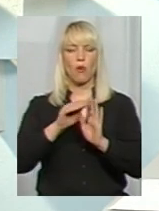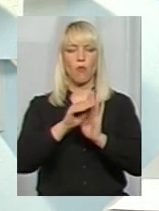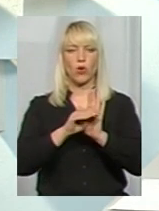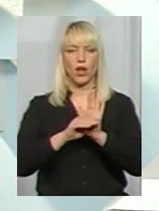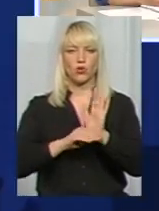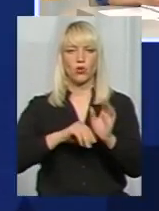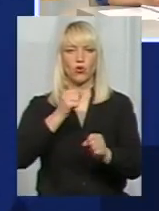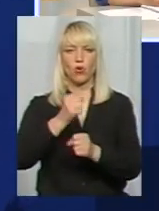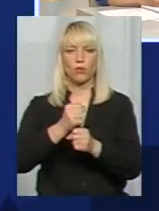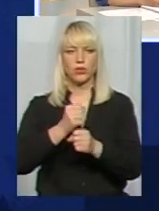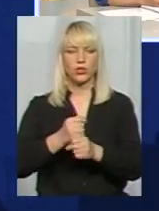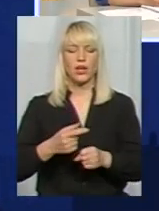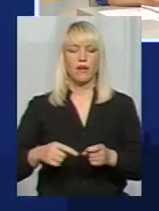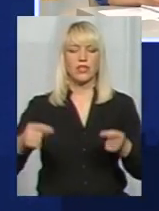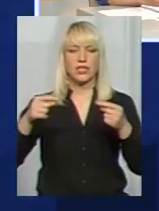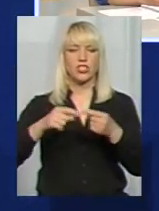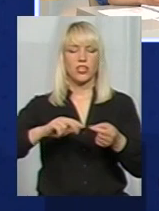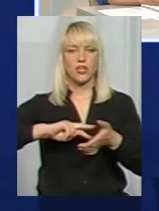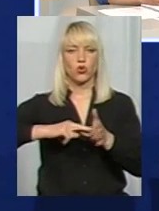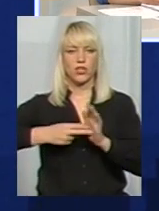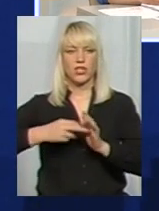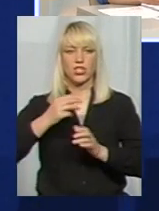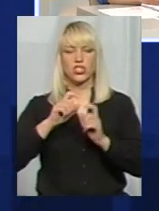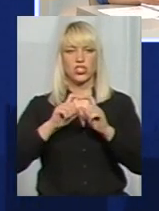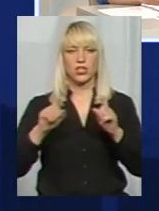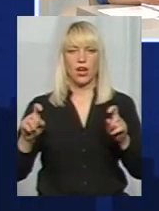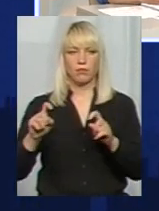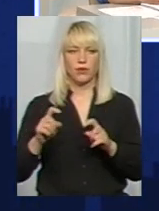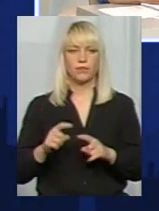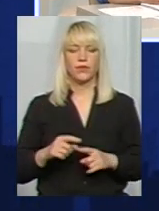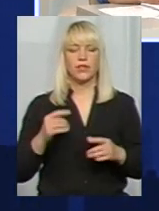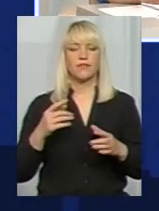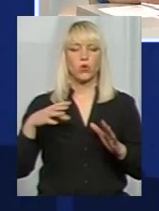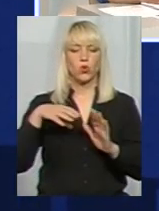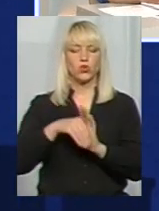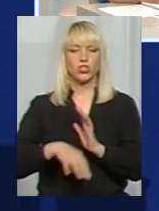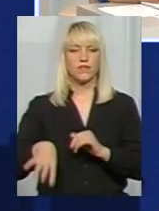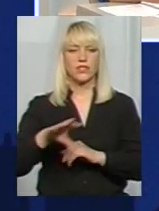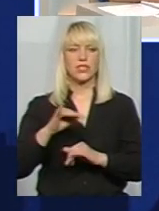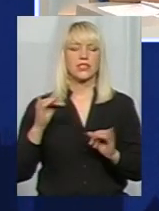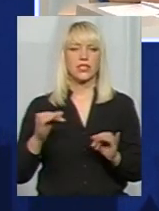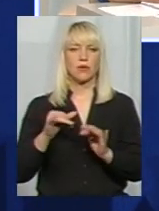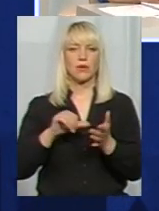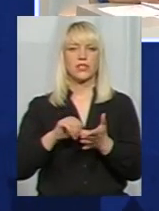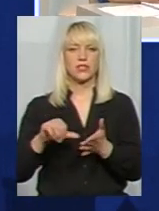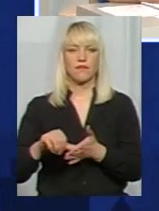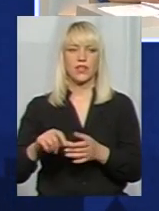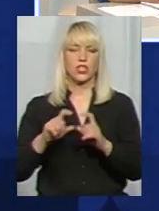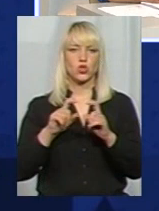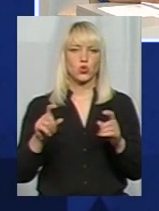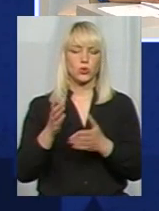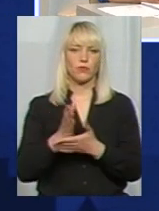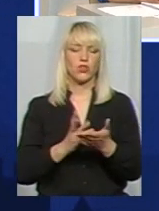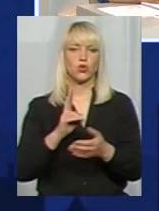визначається координаційний штаб, всіх зацікавлених представників служб і відомств, які